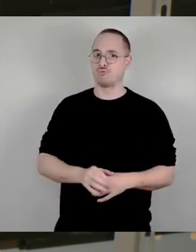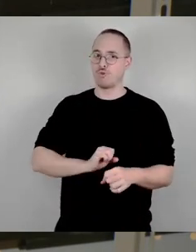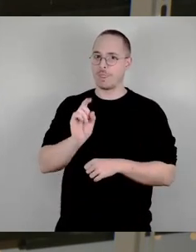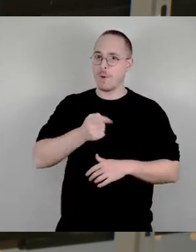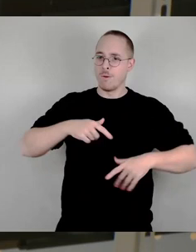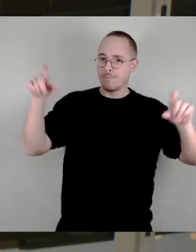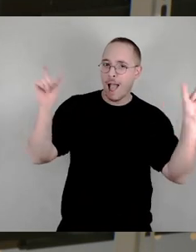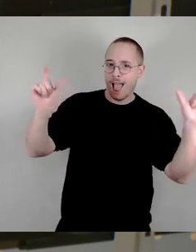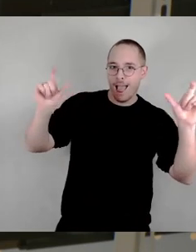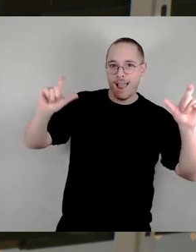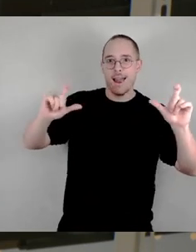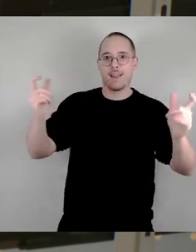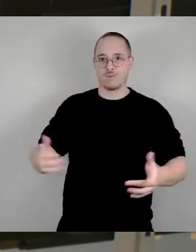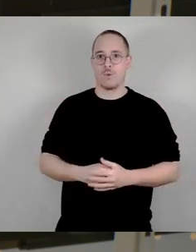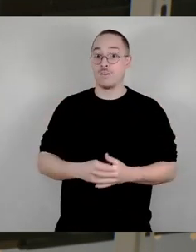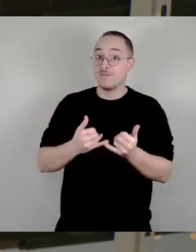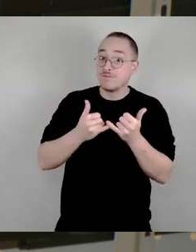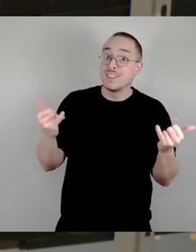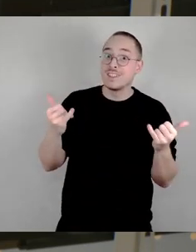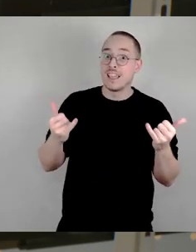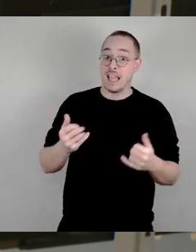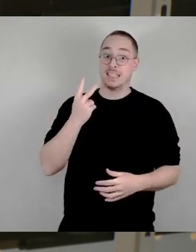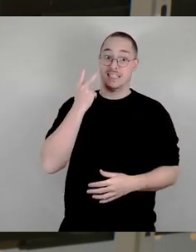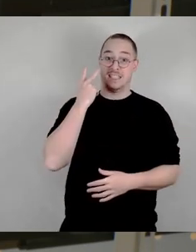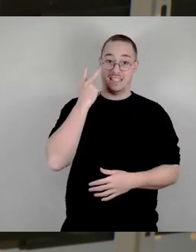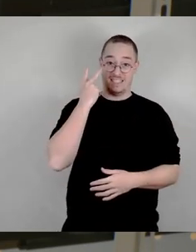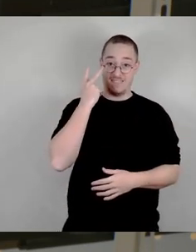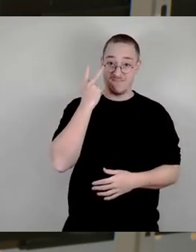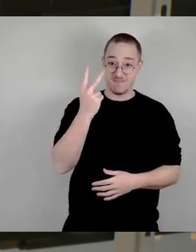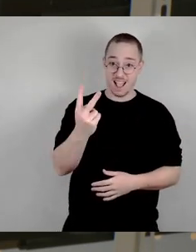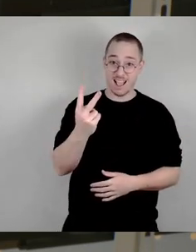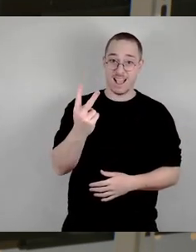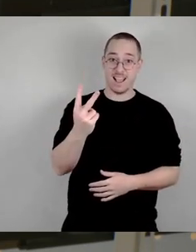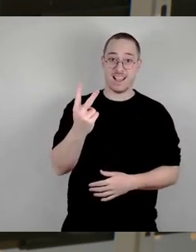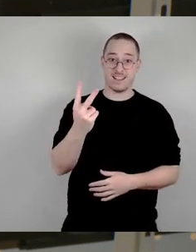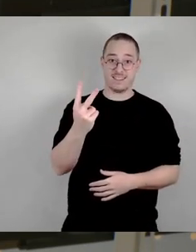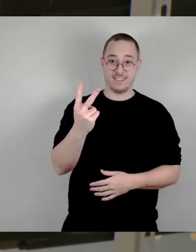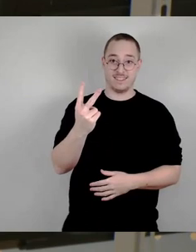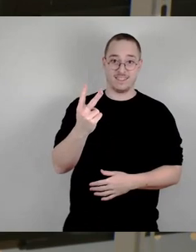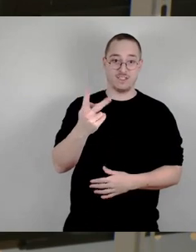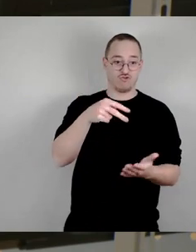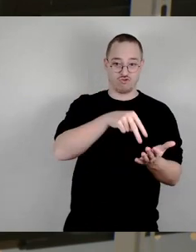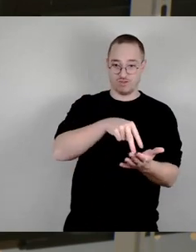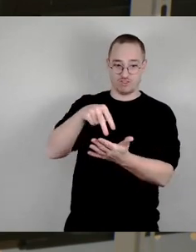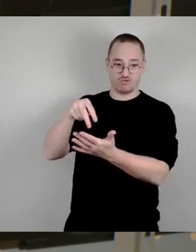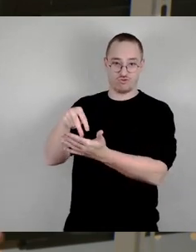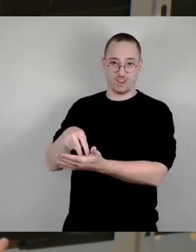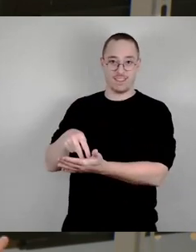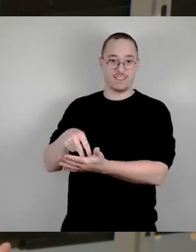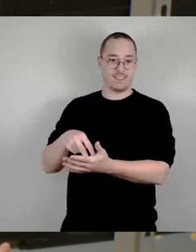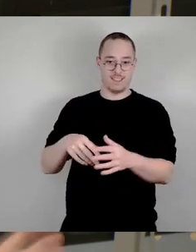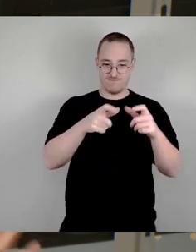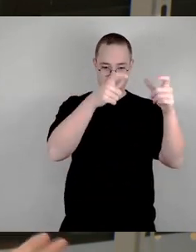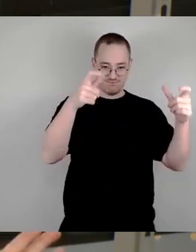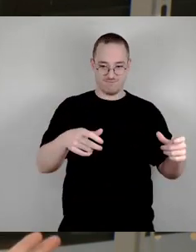lassen, indem sie nämlich mit zwei Ständen war einmal vor der Tür und einmal in der